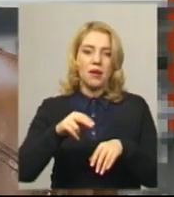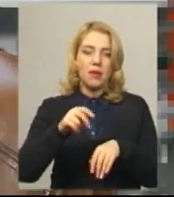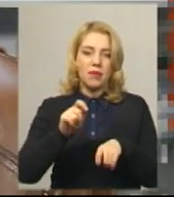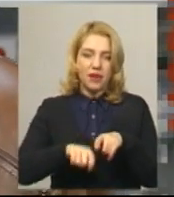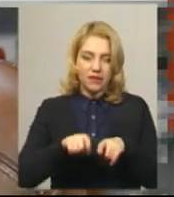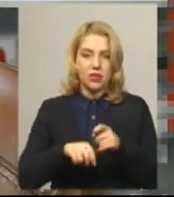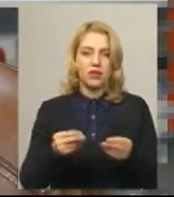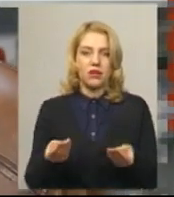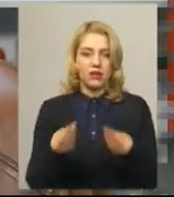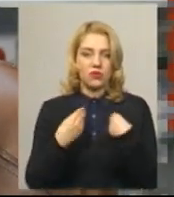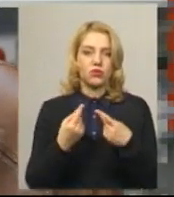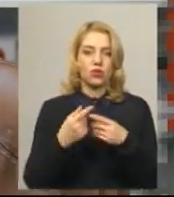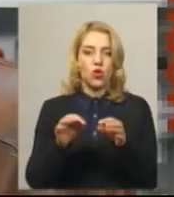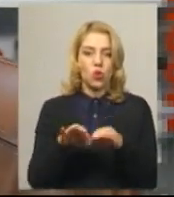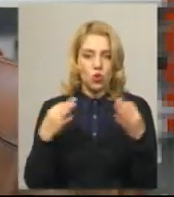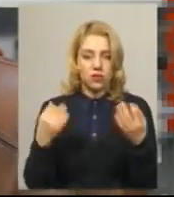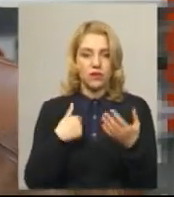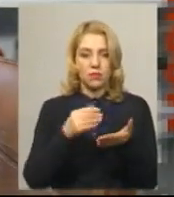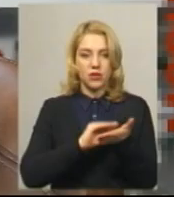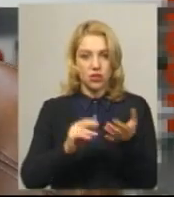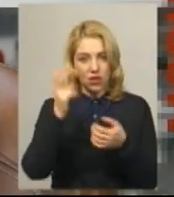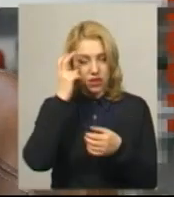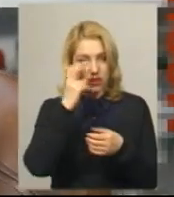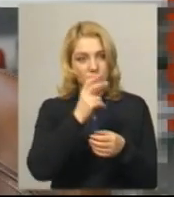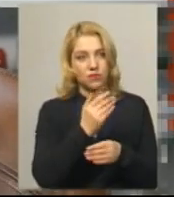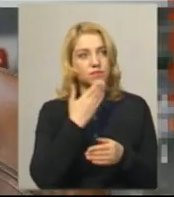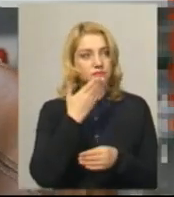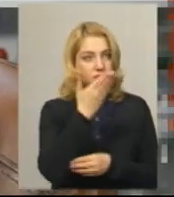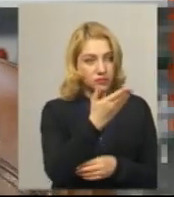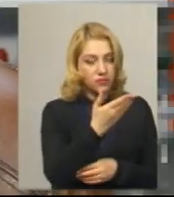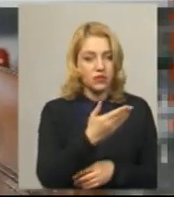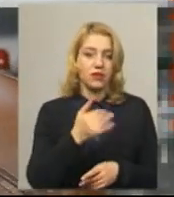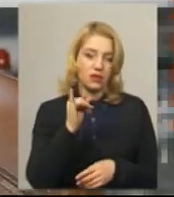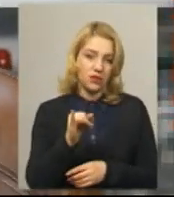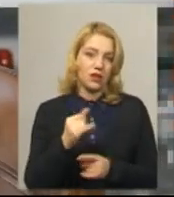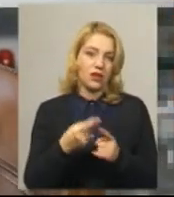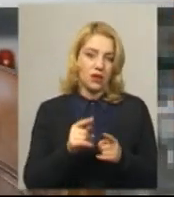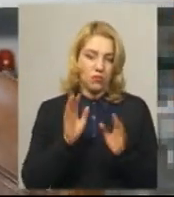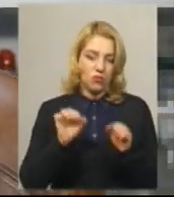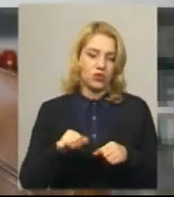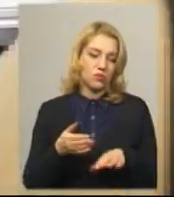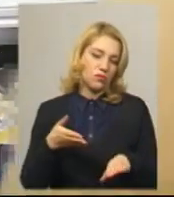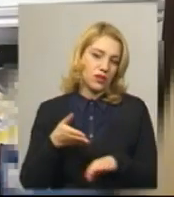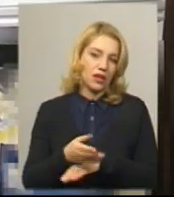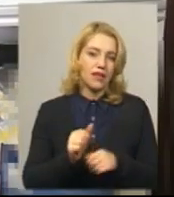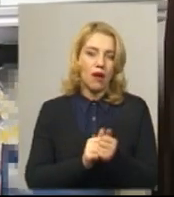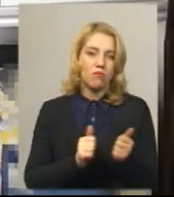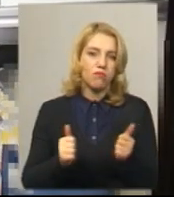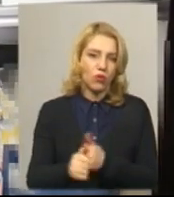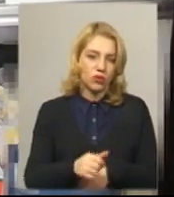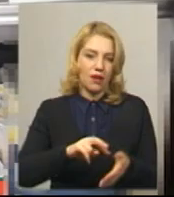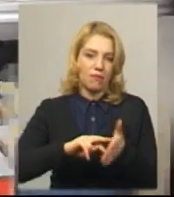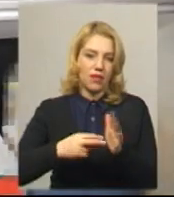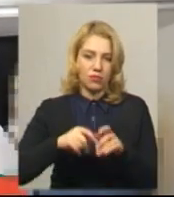надається з Києва. Ми пишемо звернення і тоді тільки можемо прийти на позапланову перевірку. Працівники